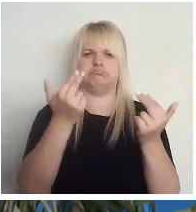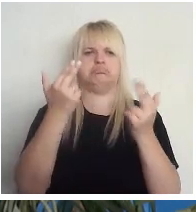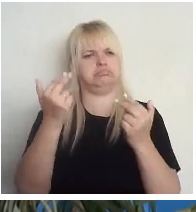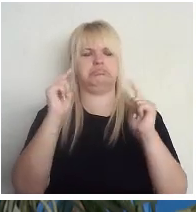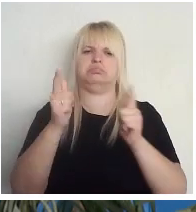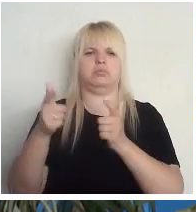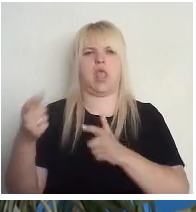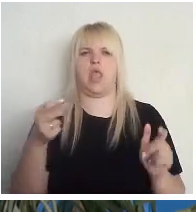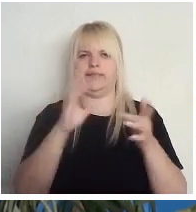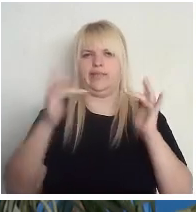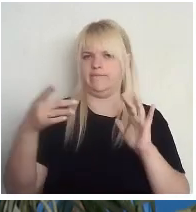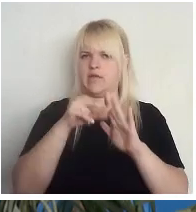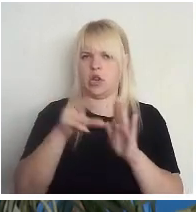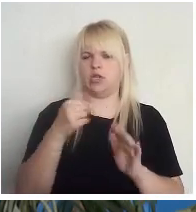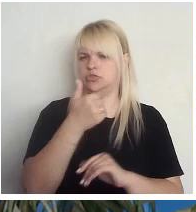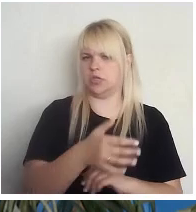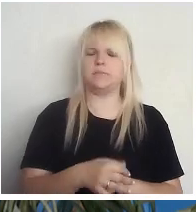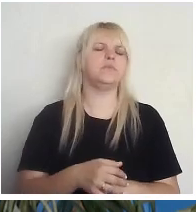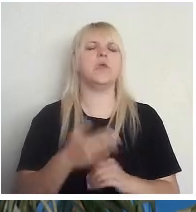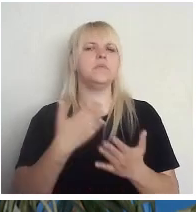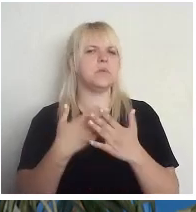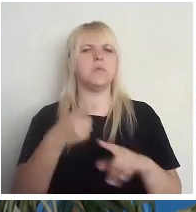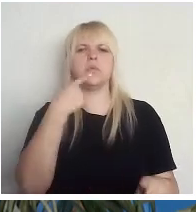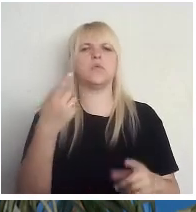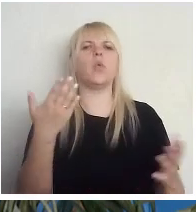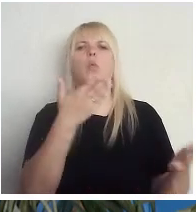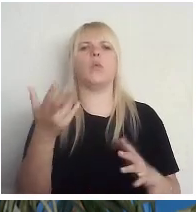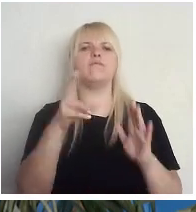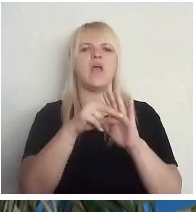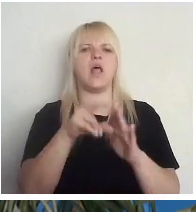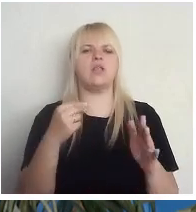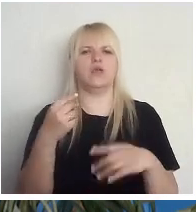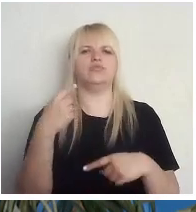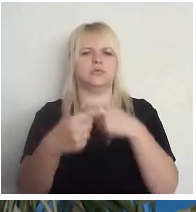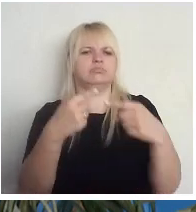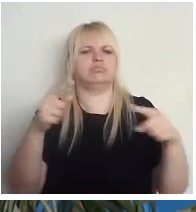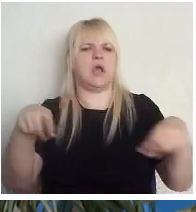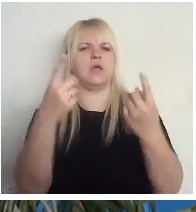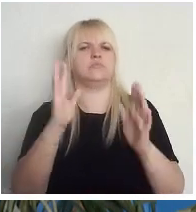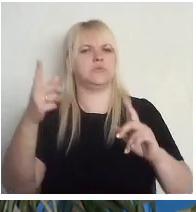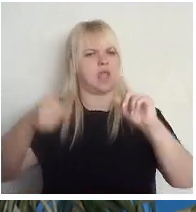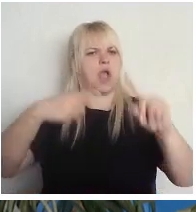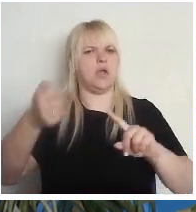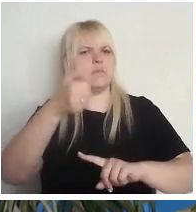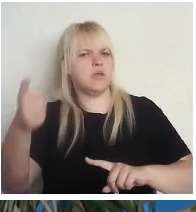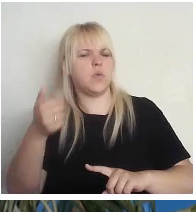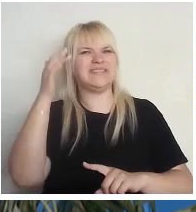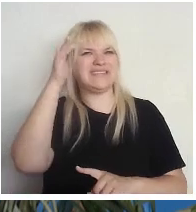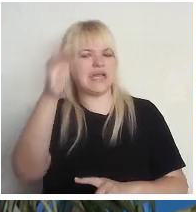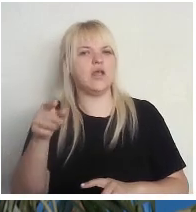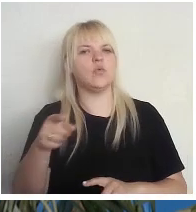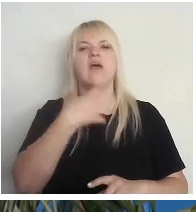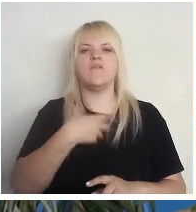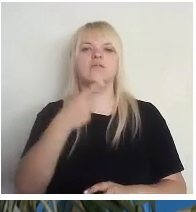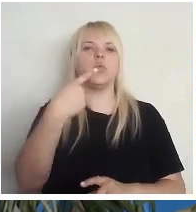Ja mēs runājam par to, kur vēlēšanas varētu doties tuvākajos gados, tad, manuprāt, ir jārunā par nevis kaut kādu